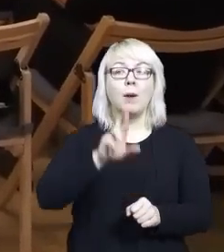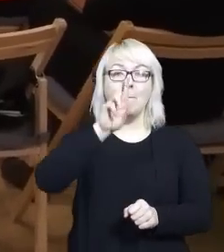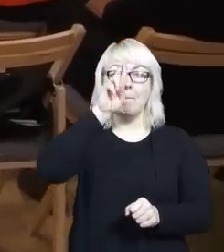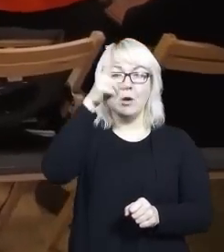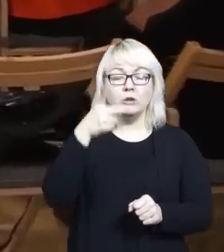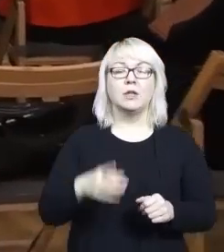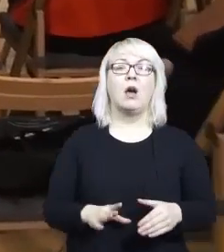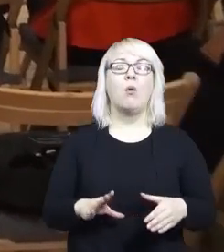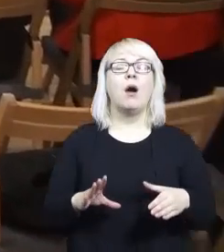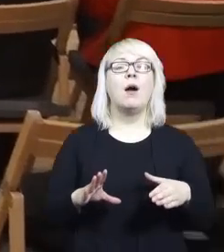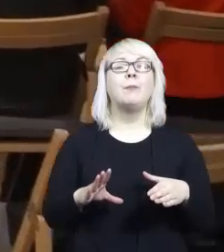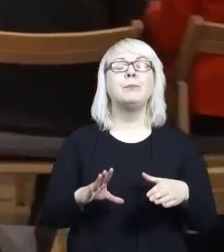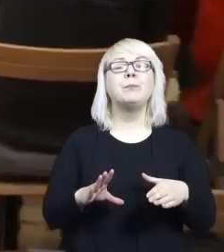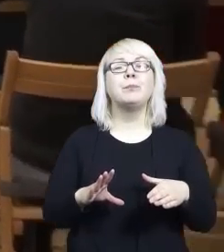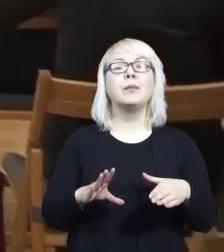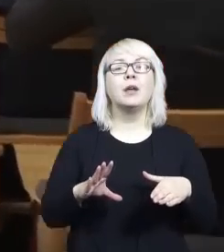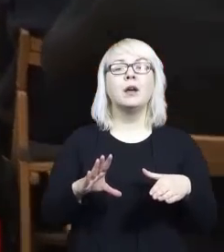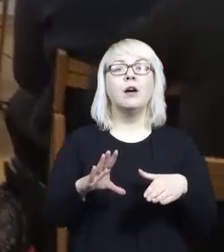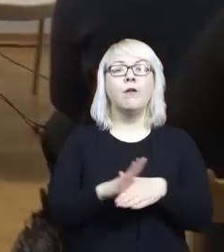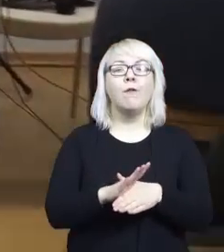Mi jest przypadkowy zestaw piktogramu.